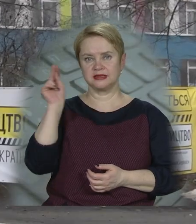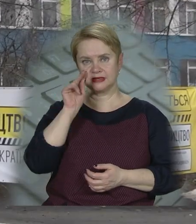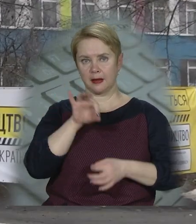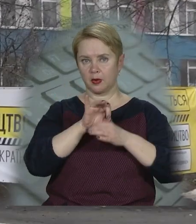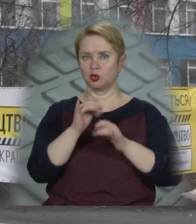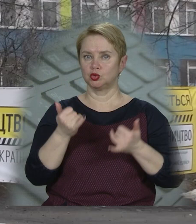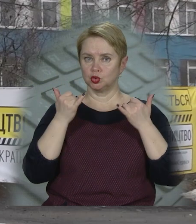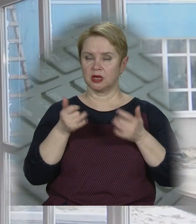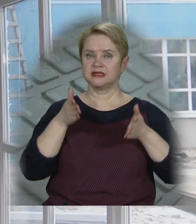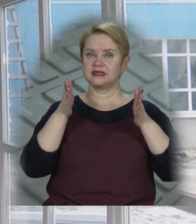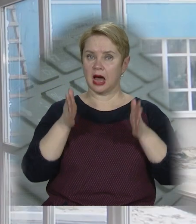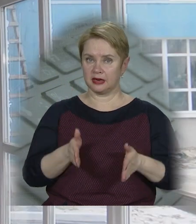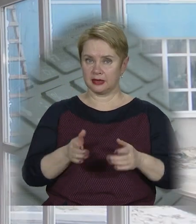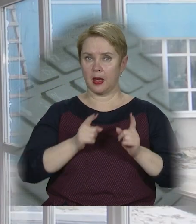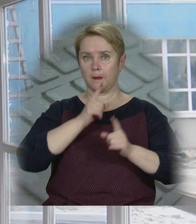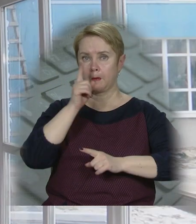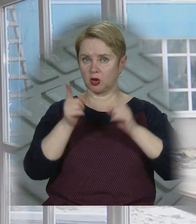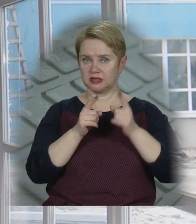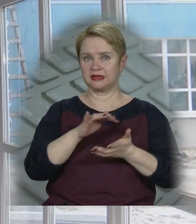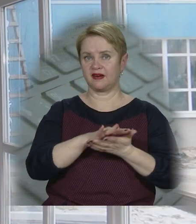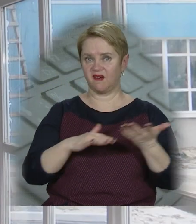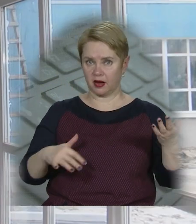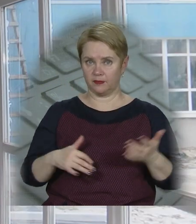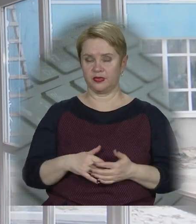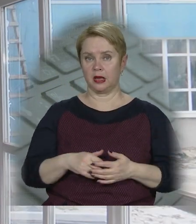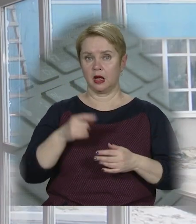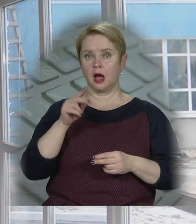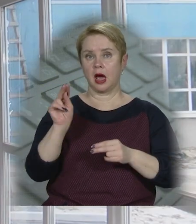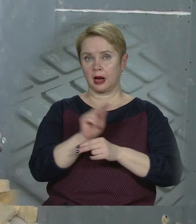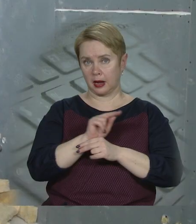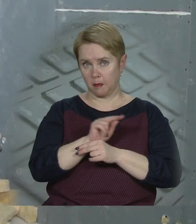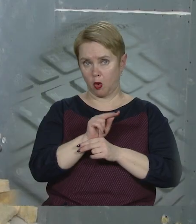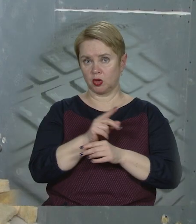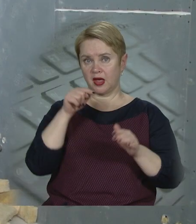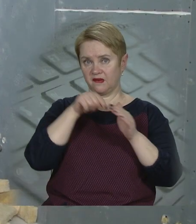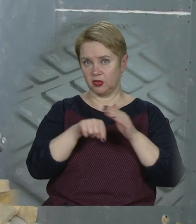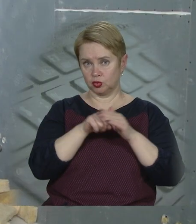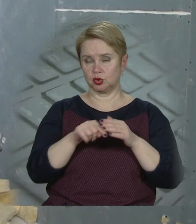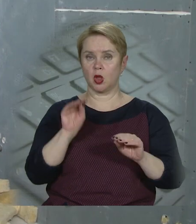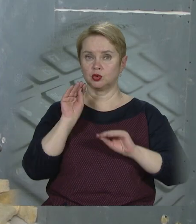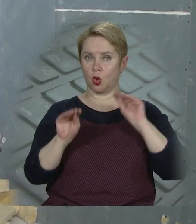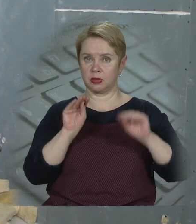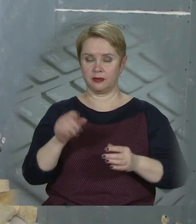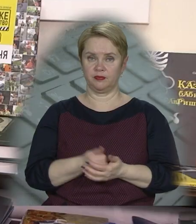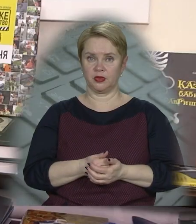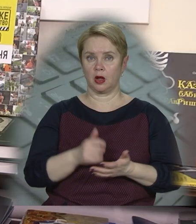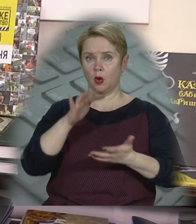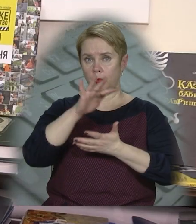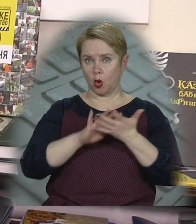ліцей приводять до сучасних стандартів. Модернізація триває. На часі у ремонтників – внутрішнє оздоблення.